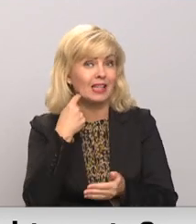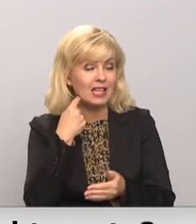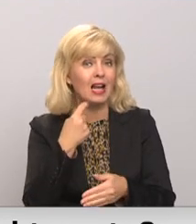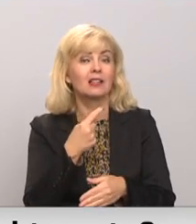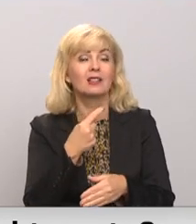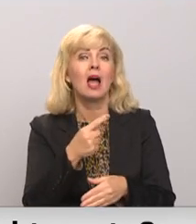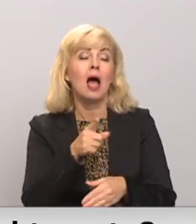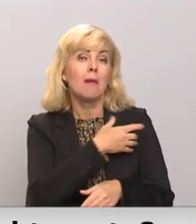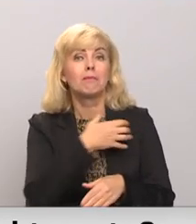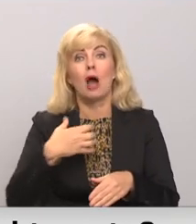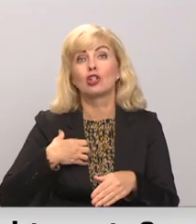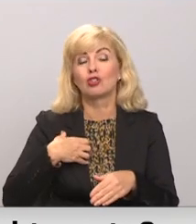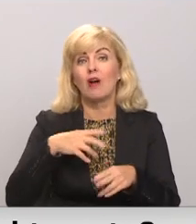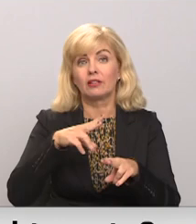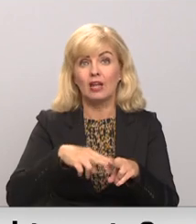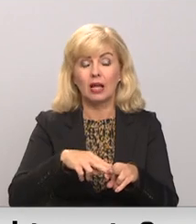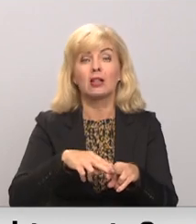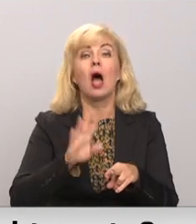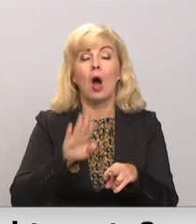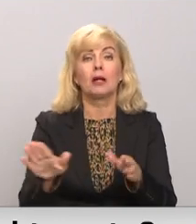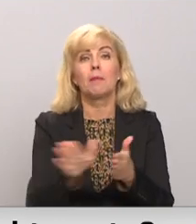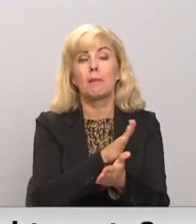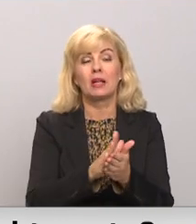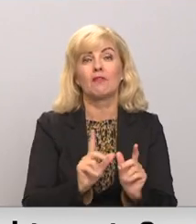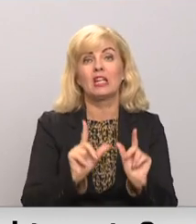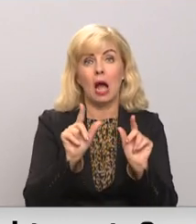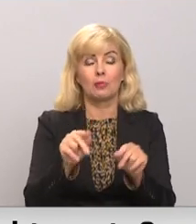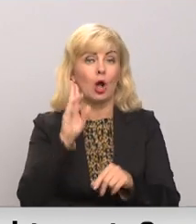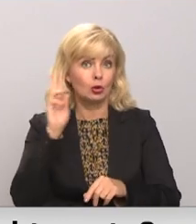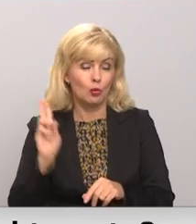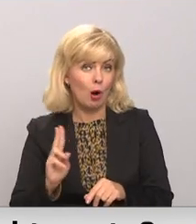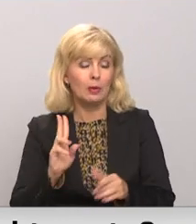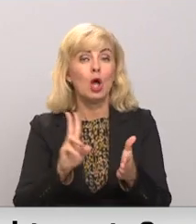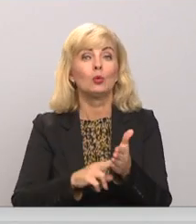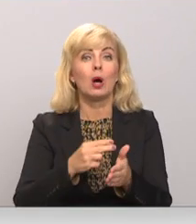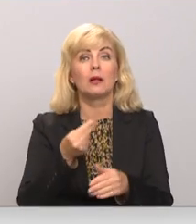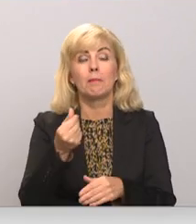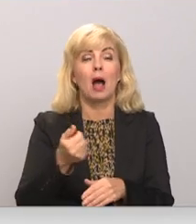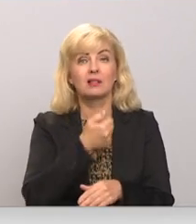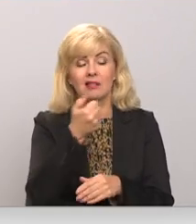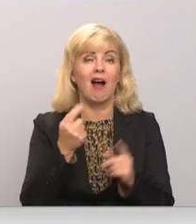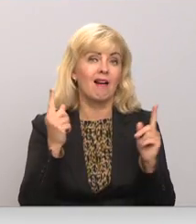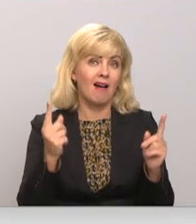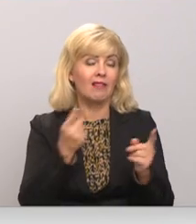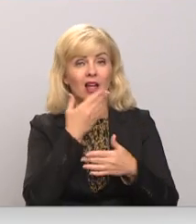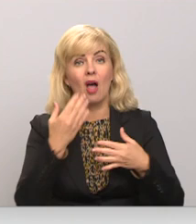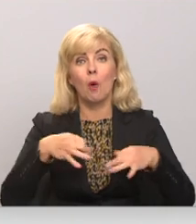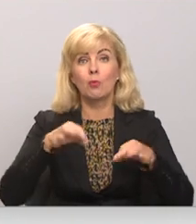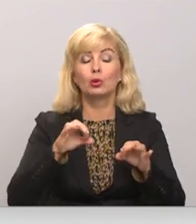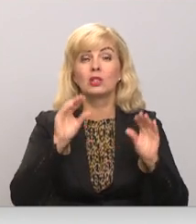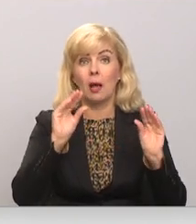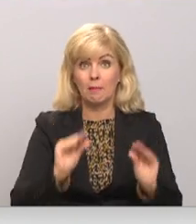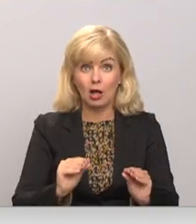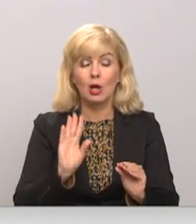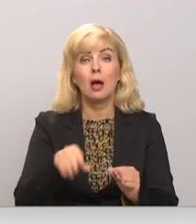Liepājas pašvaldības stāvētās, bez maksas iebraukt jūrmalā. Nodokļu maksājuma gadā nav tik būtiski mazāki